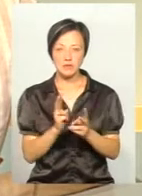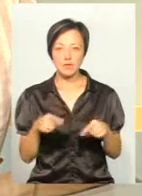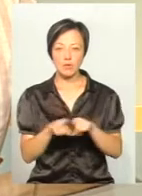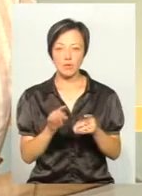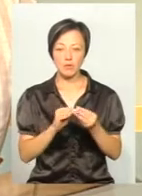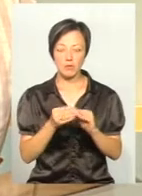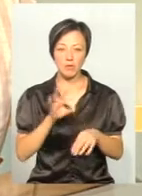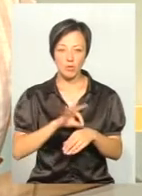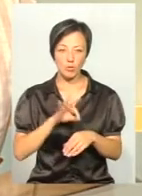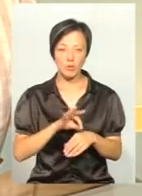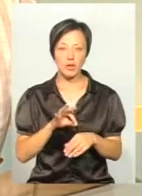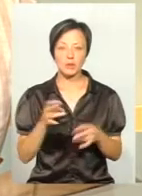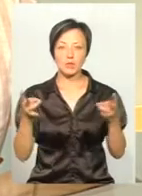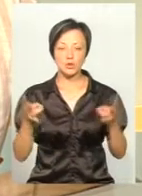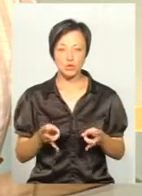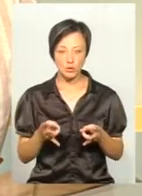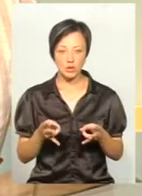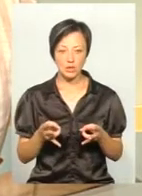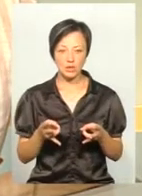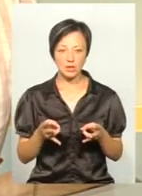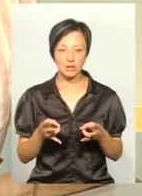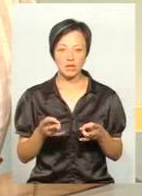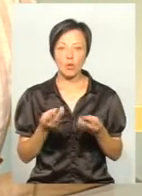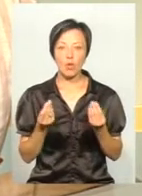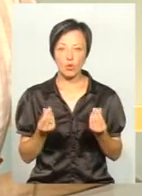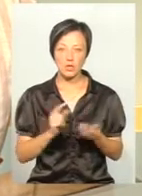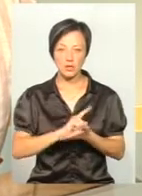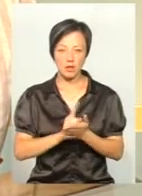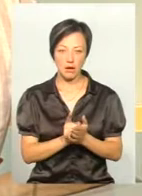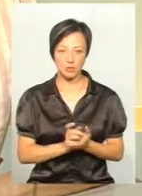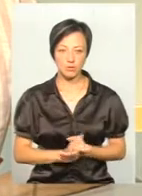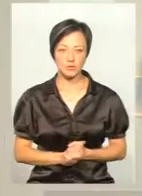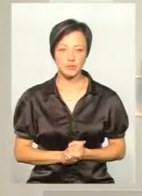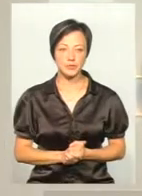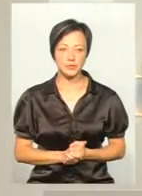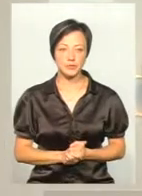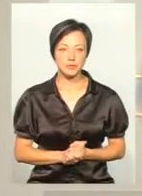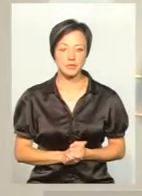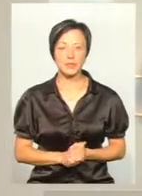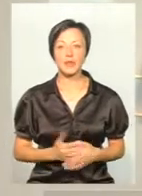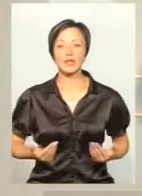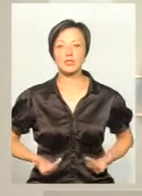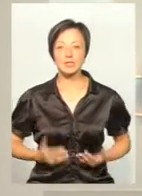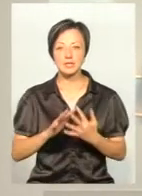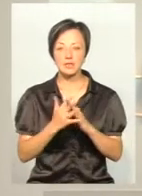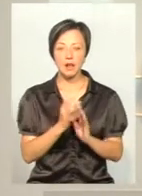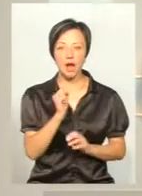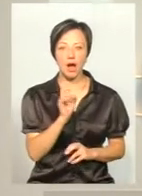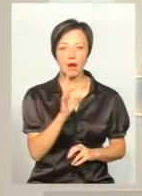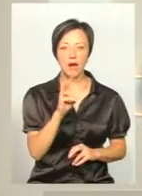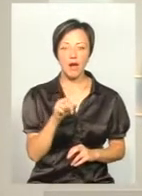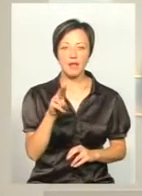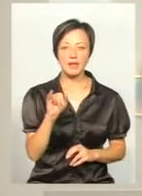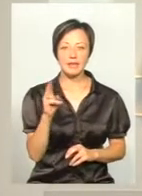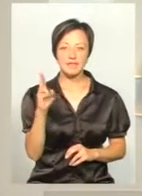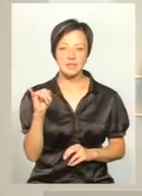якоюсь хворобою, і вона потребує отих коштів негайно. Дякую. Жителька села Аркадіївці Хмельницького району